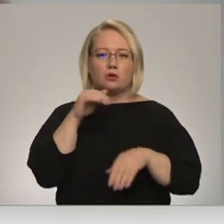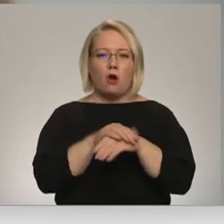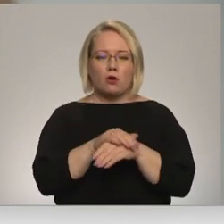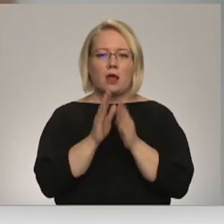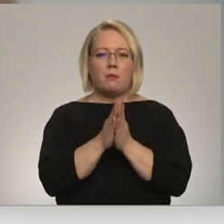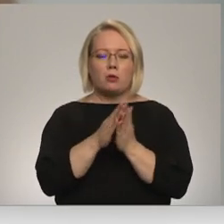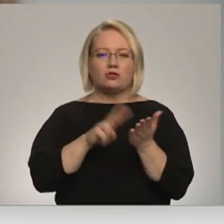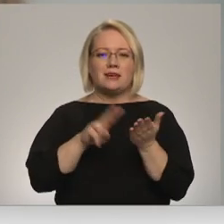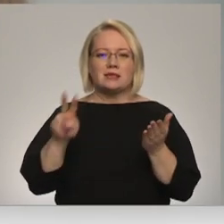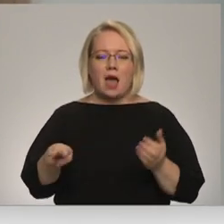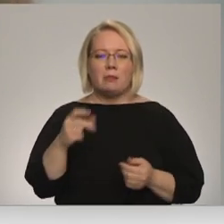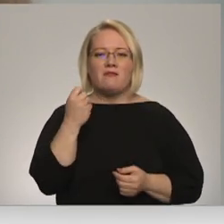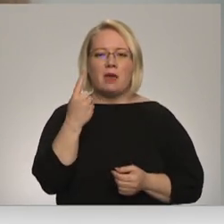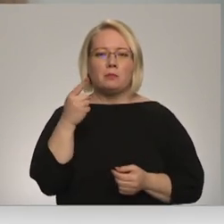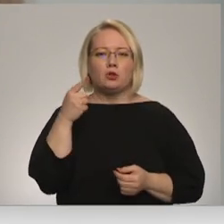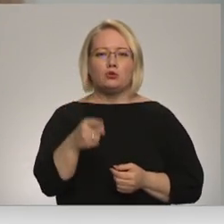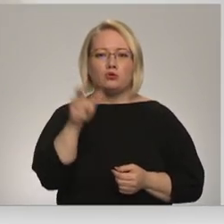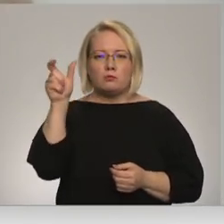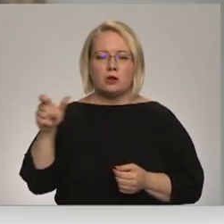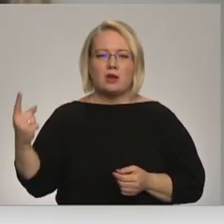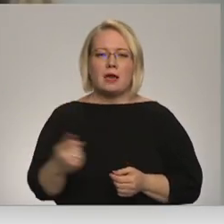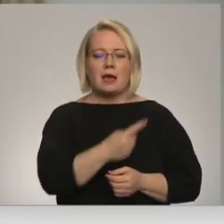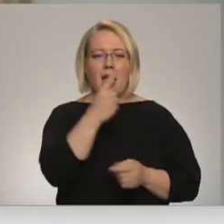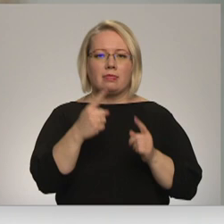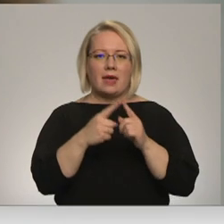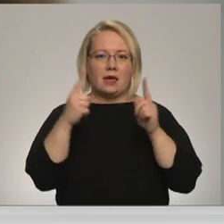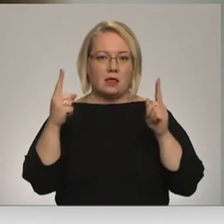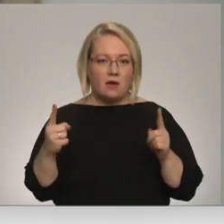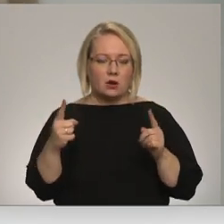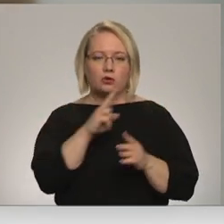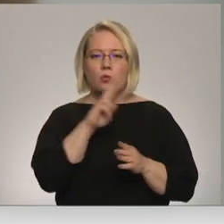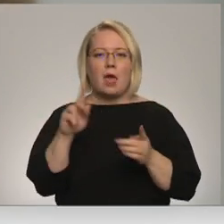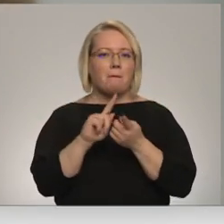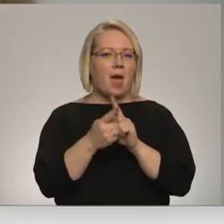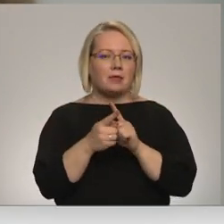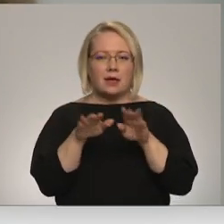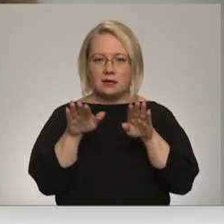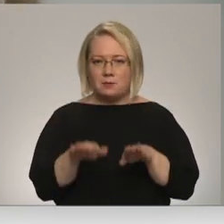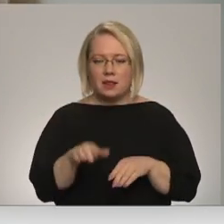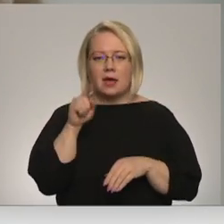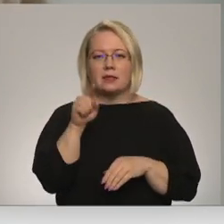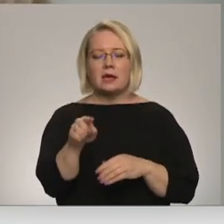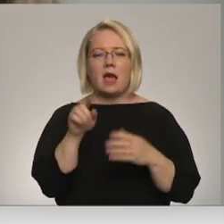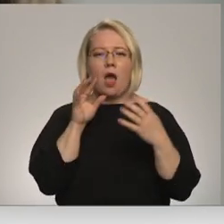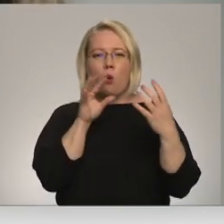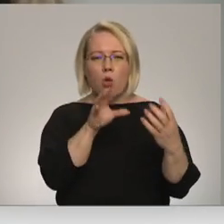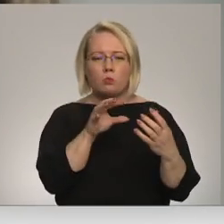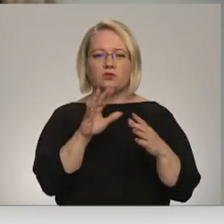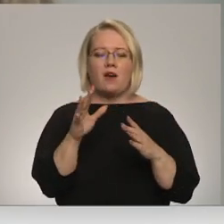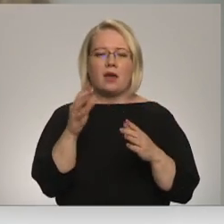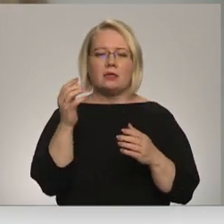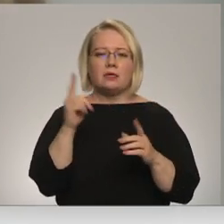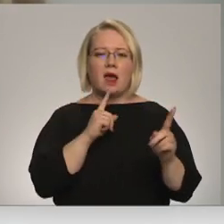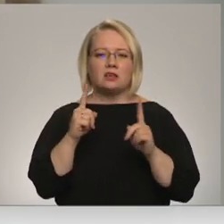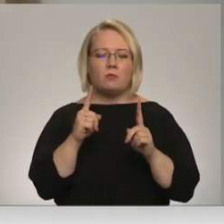,5 tūkstošiem un pasažieru visu gadu ietveros. Nemainīgs vairāk vai mazāk paliek tas autobus vai transporta līdzeklis,